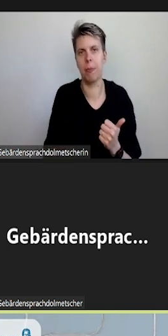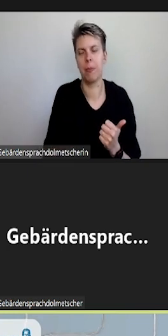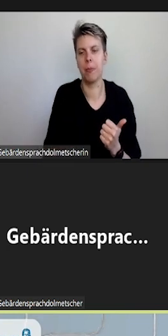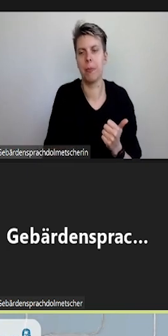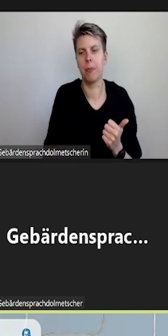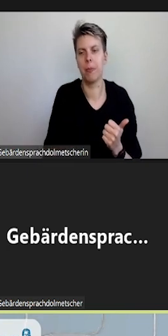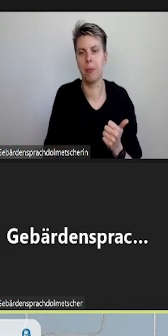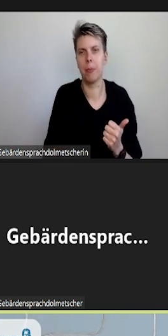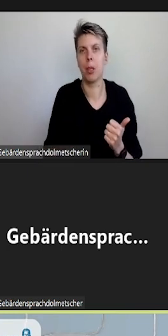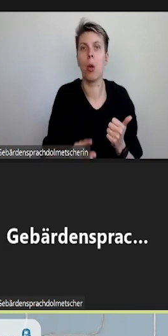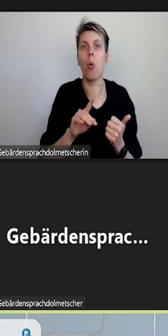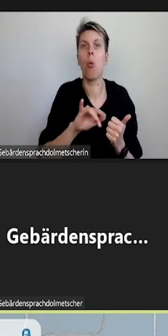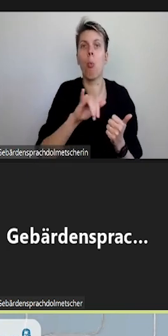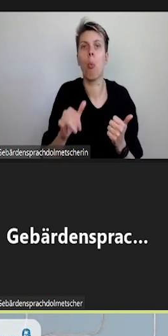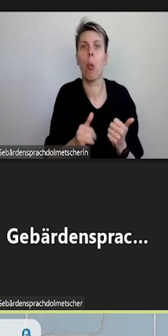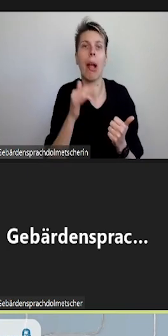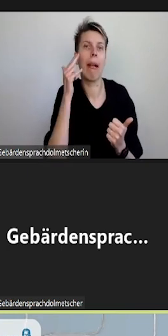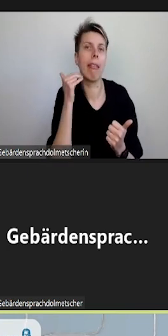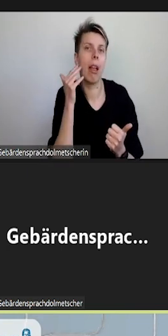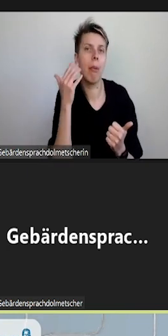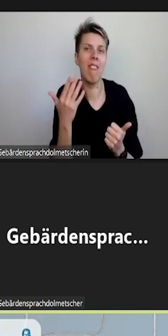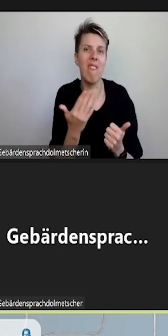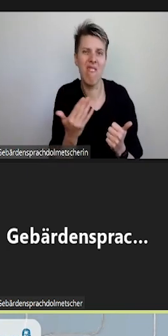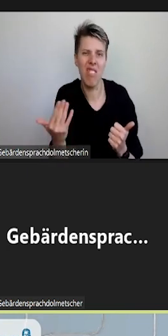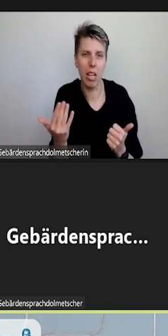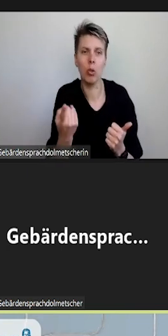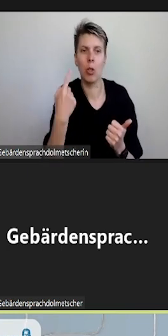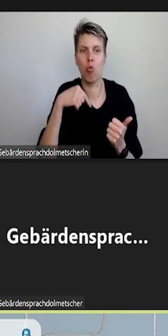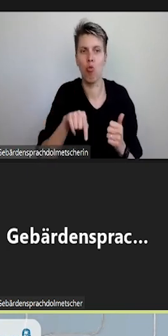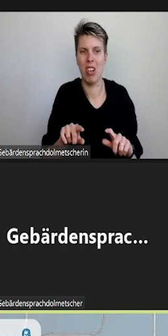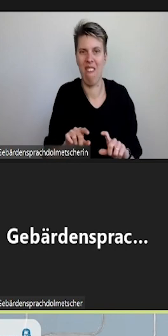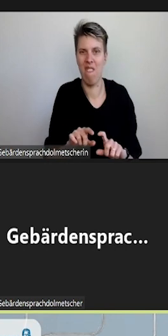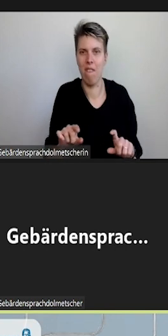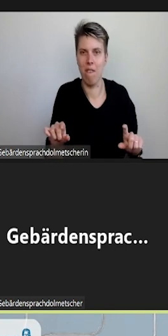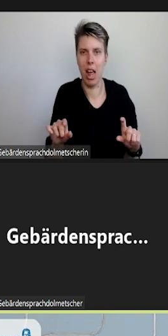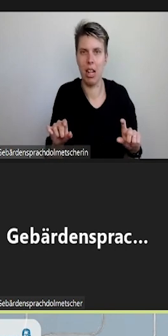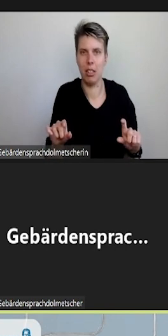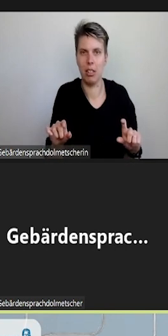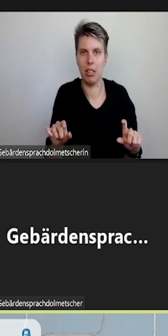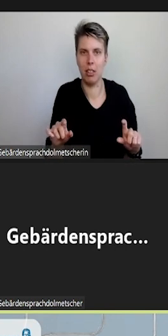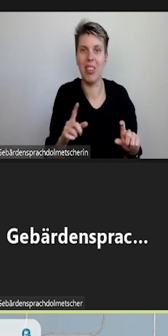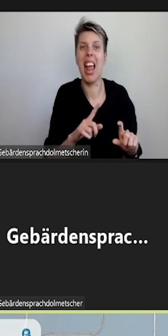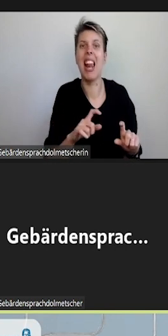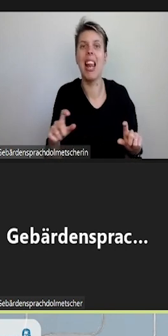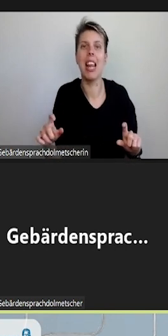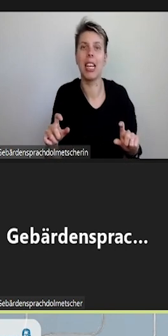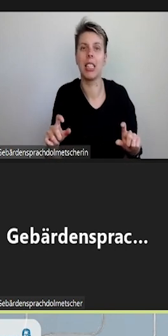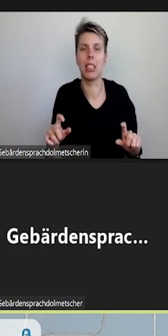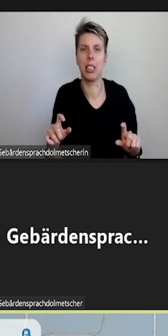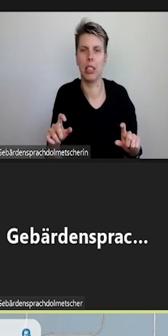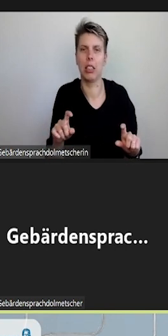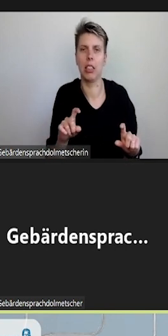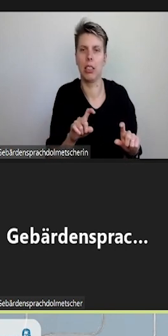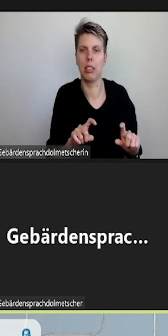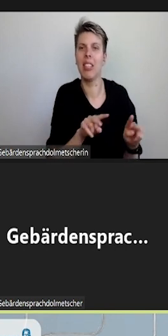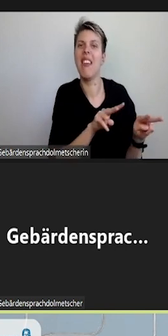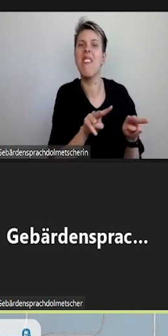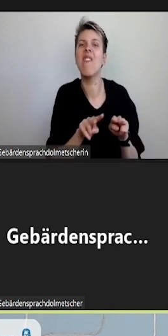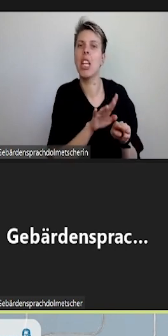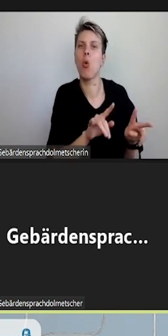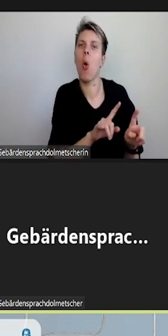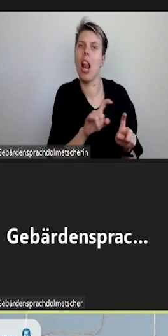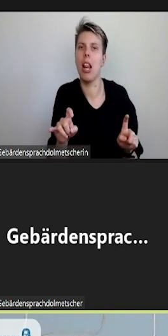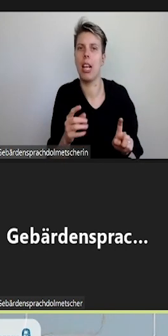wie ich das Projekt nennen möchte und muss dann hier in das Unterfeld einen Link einfügen von einem Video.